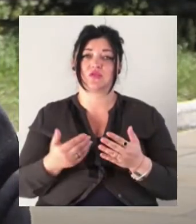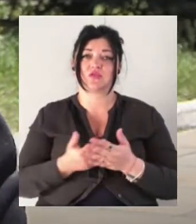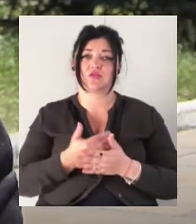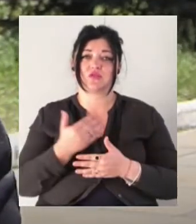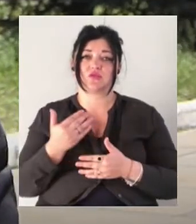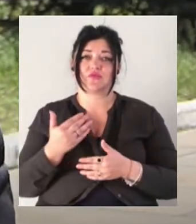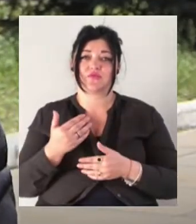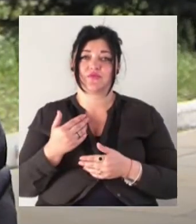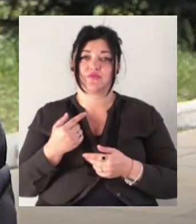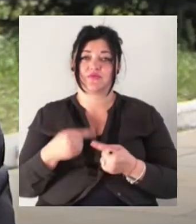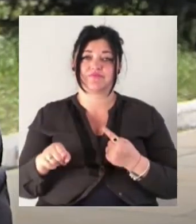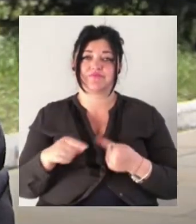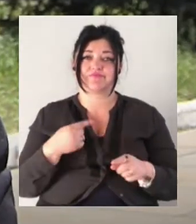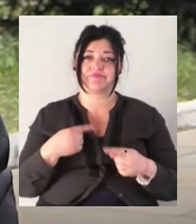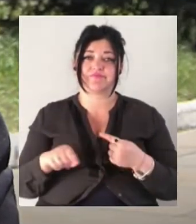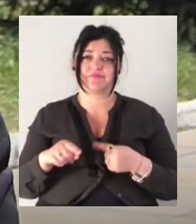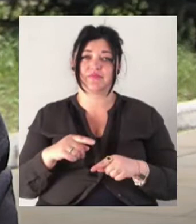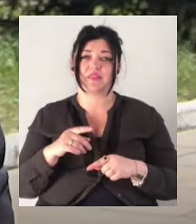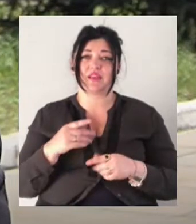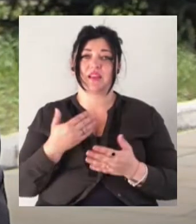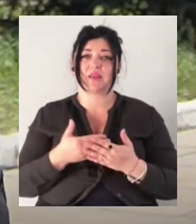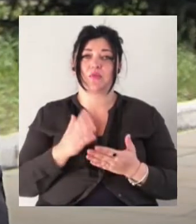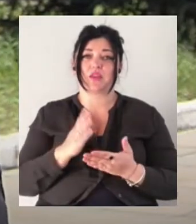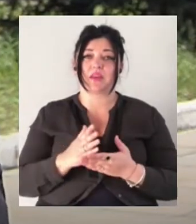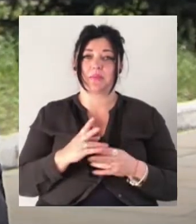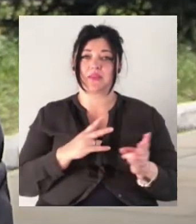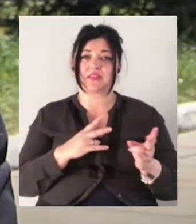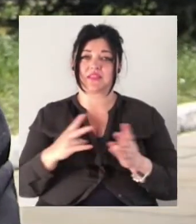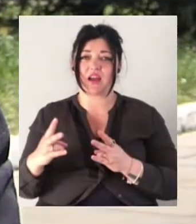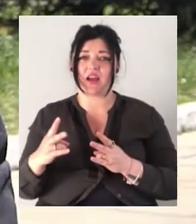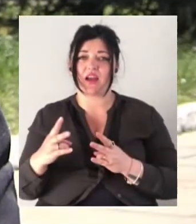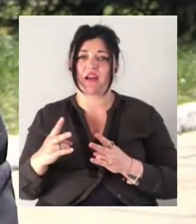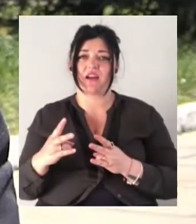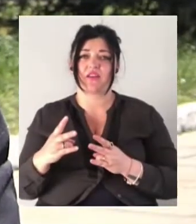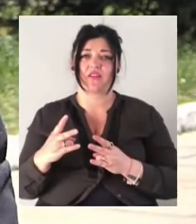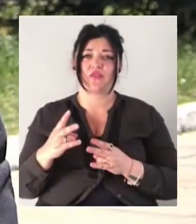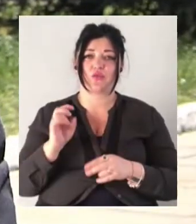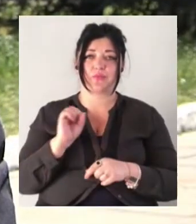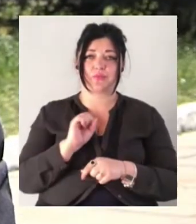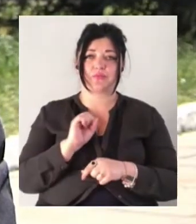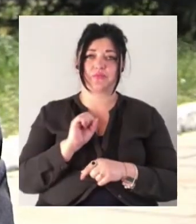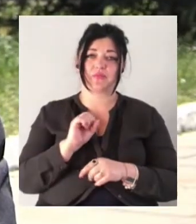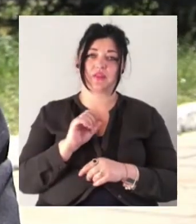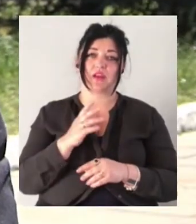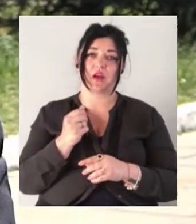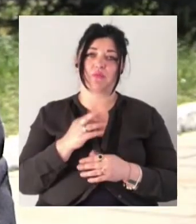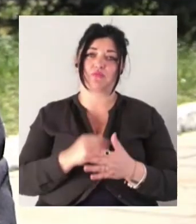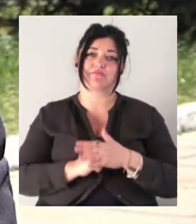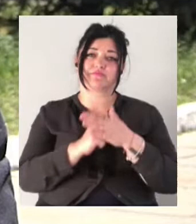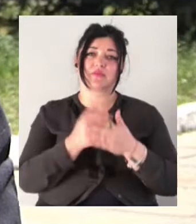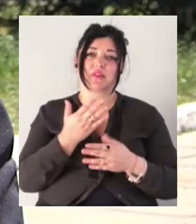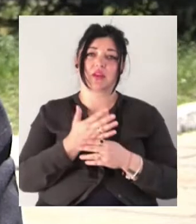і нібито це є підставою припинити строки тримання під вартою на даний час. Але